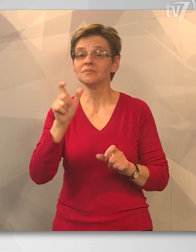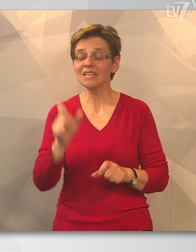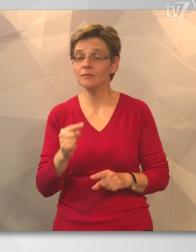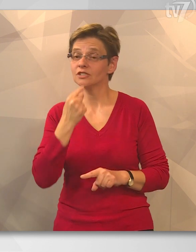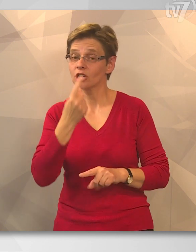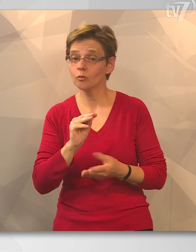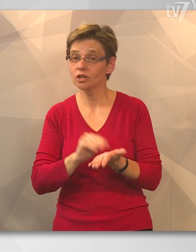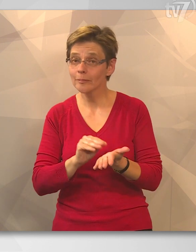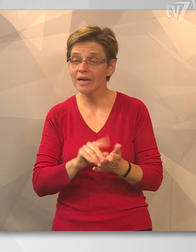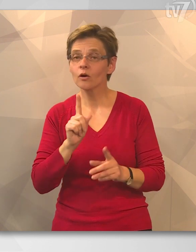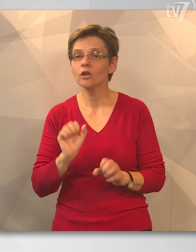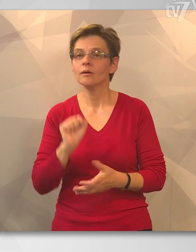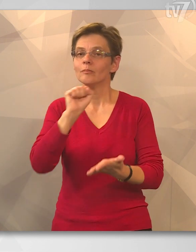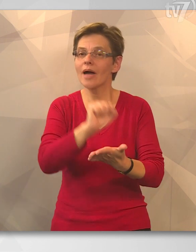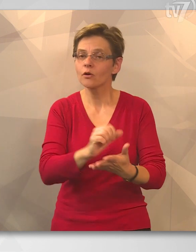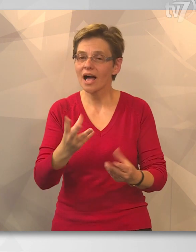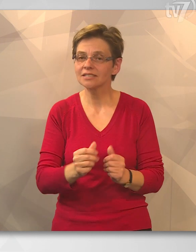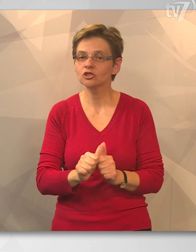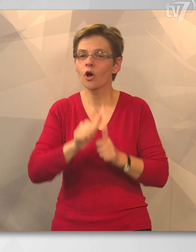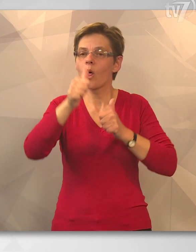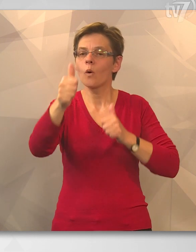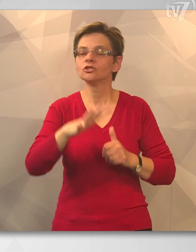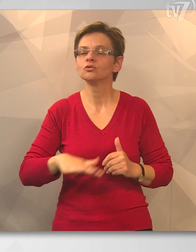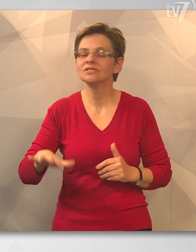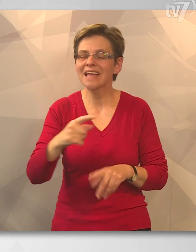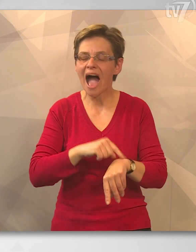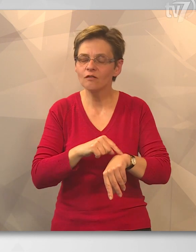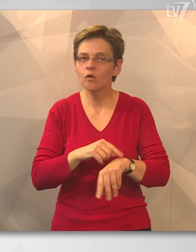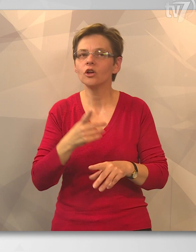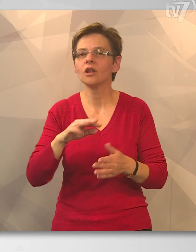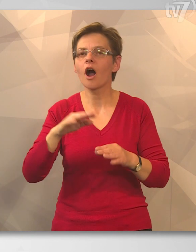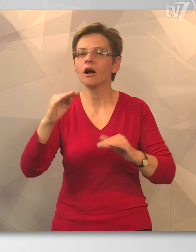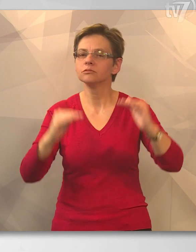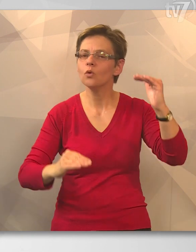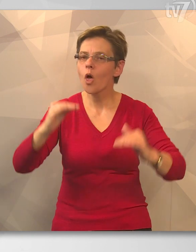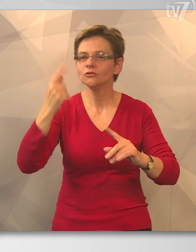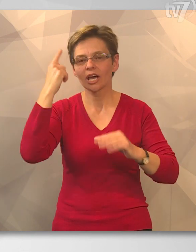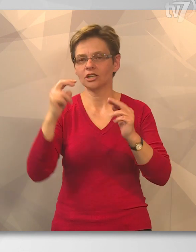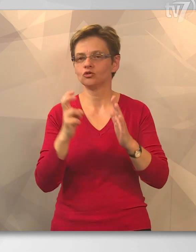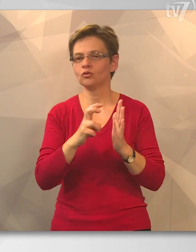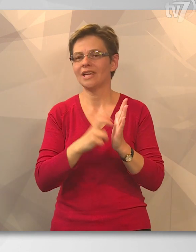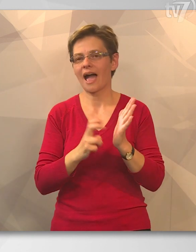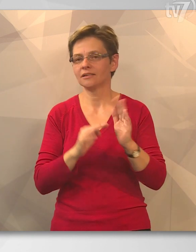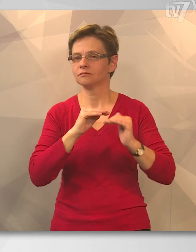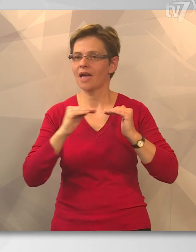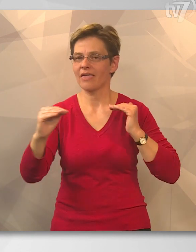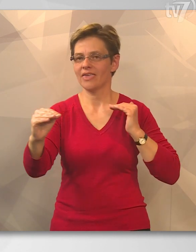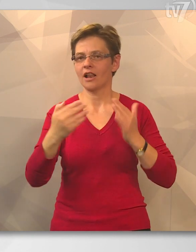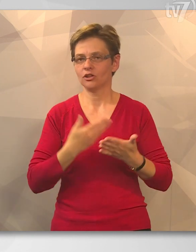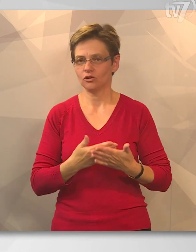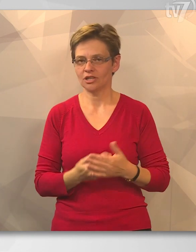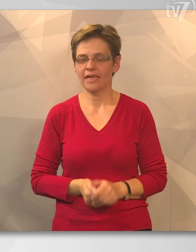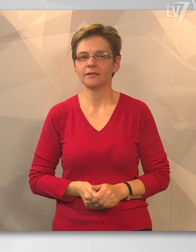A képviselő hozzátette, hogy a beruházásokkal hosszú távon a térségek közti különbségek is kiegyenlítődhetnek.